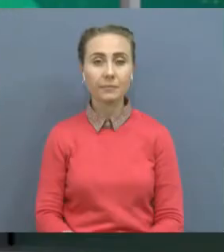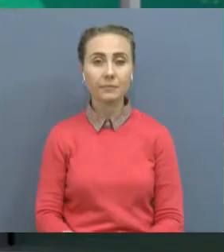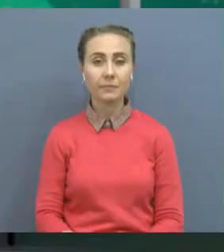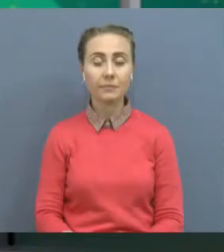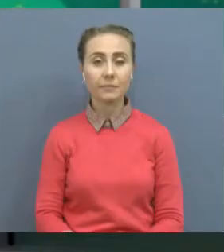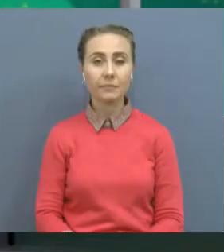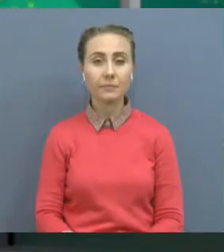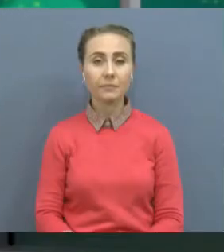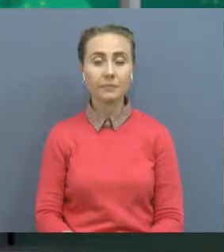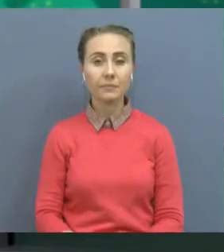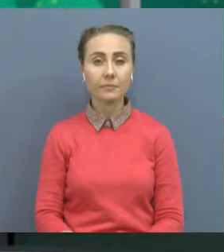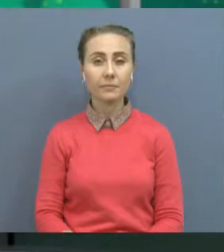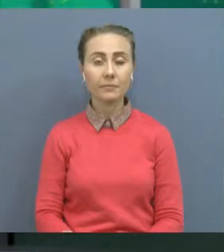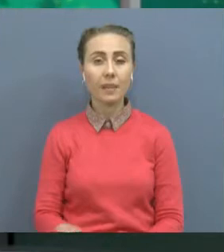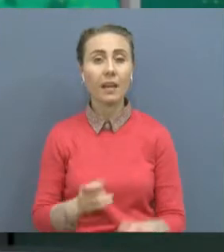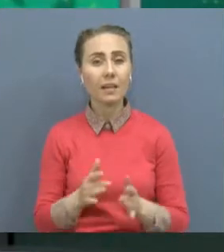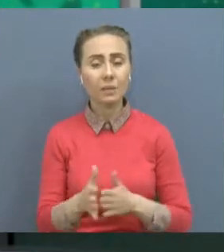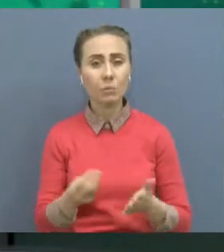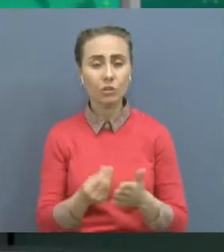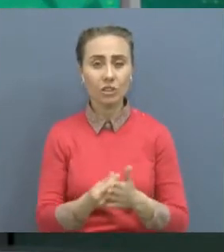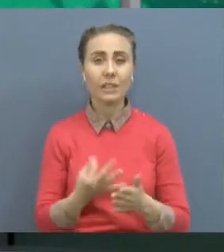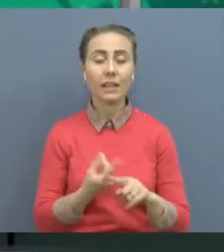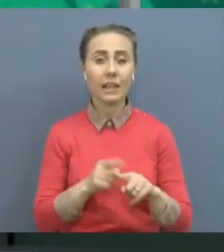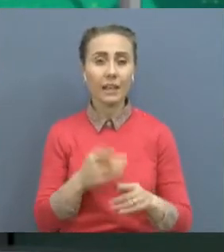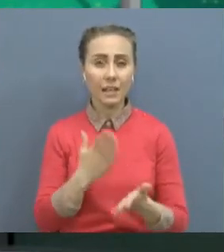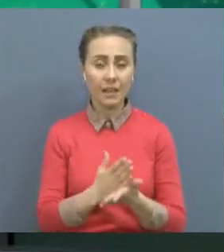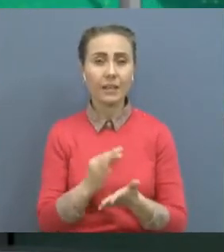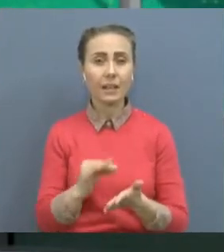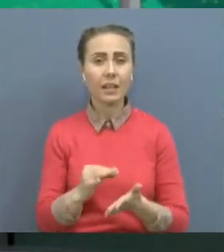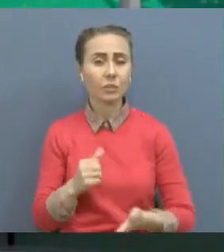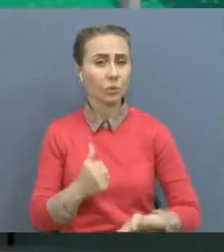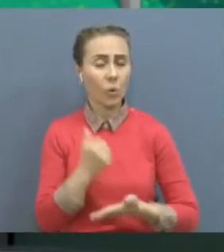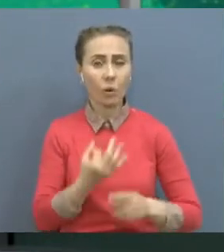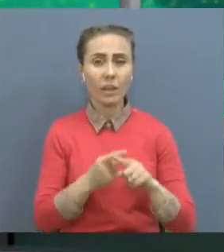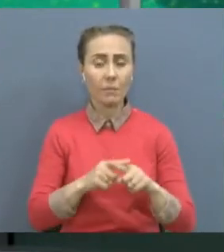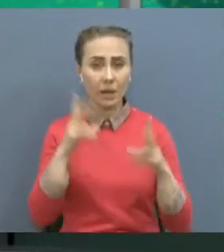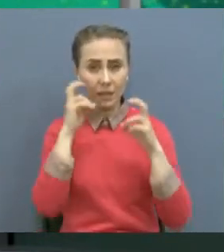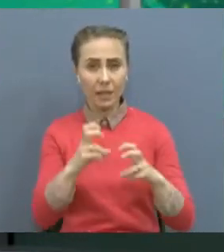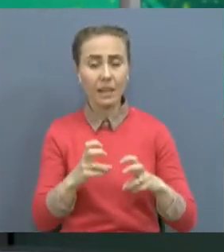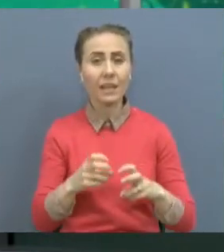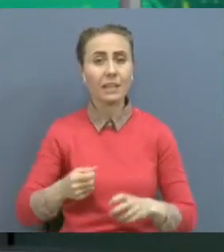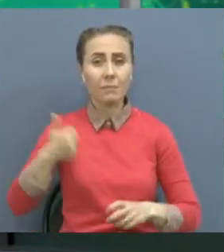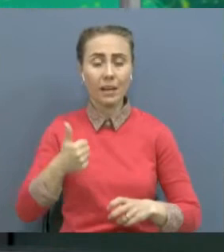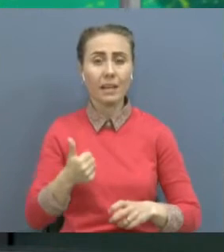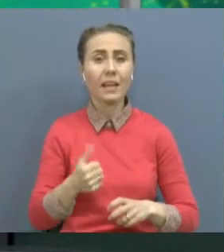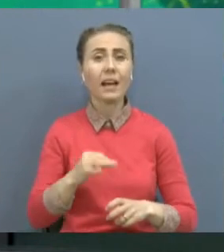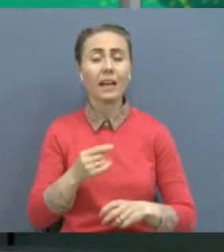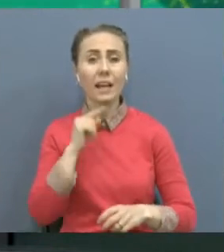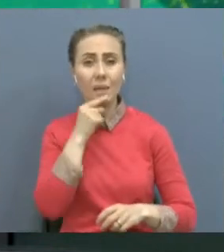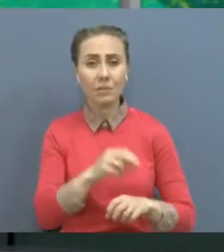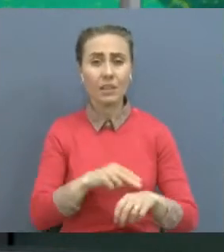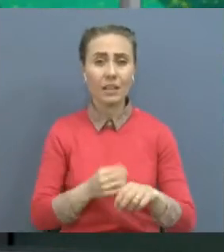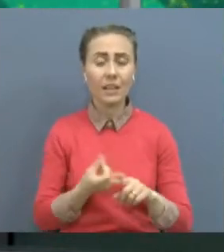Бюджет қаржысы қатан бақылауда облыстық сұбайлашым құрылға қарсы әскіміл жөндегі департаменті өңірде 27